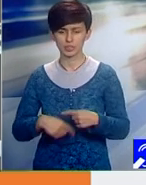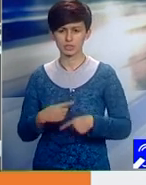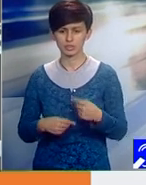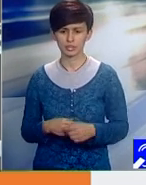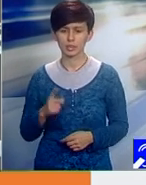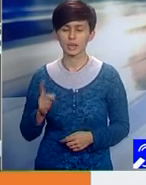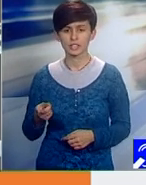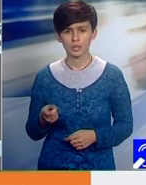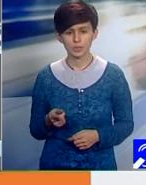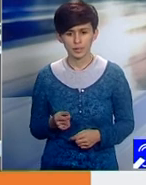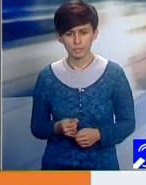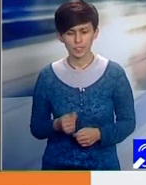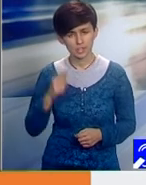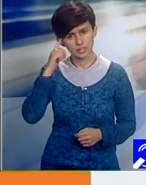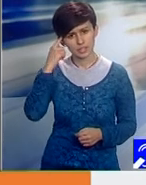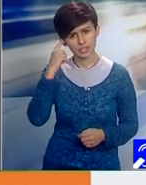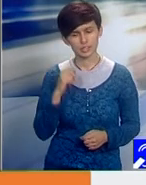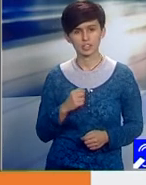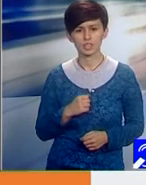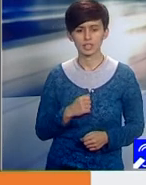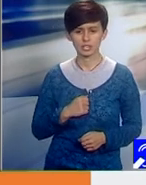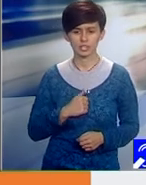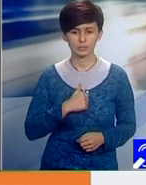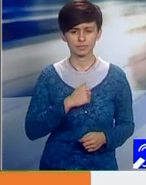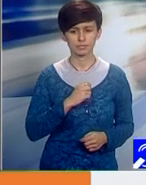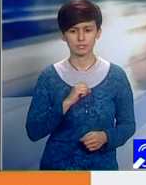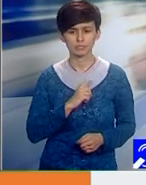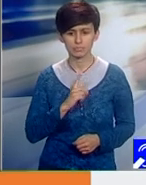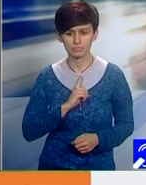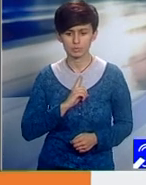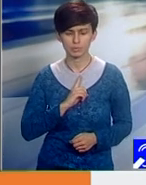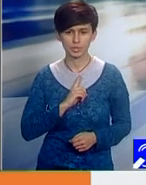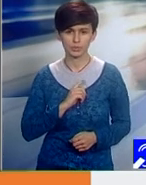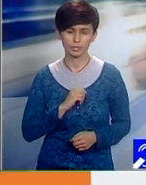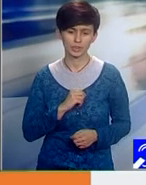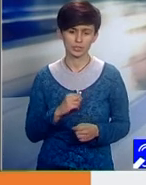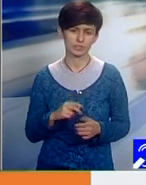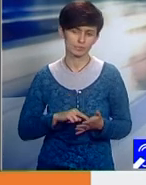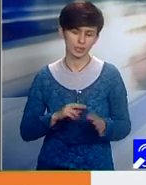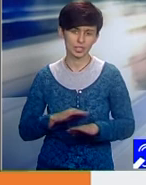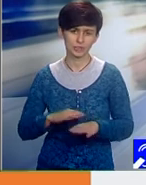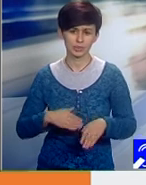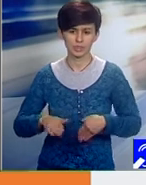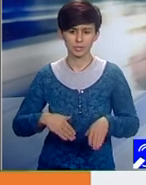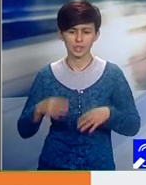-și facă propriul management în Ministerul Sănătății, pentru că au dat dovadă de un amatorism așa dus la extreme.